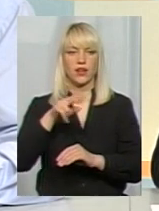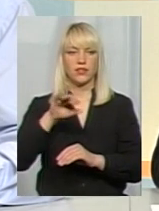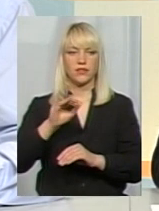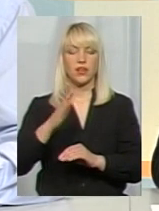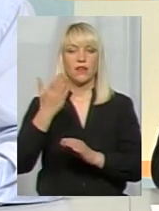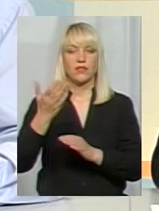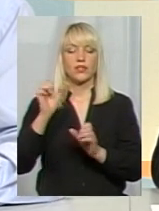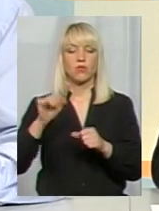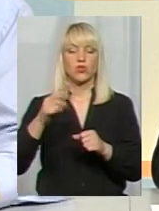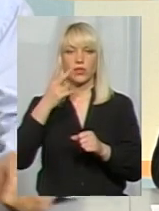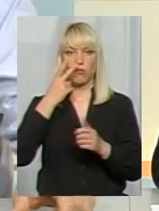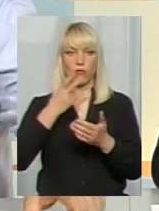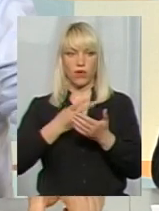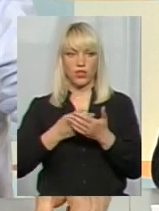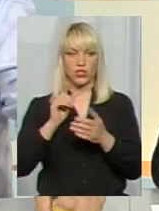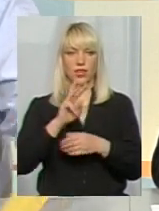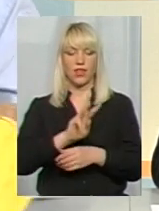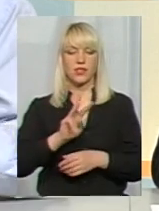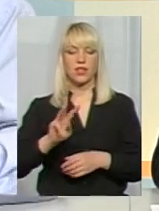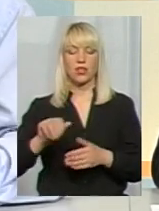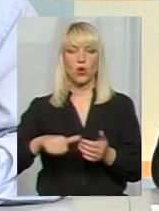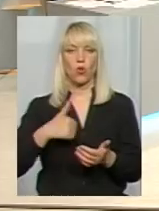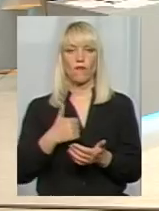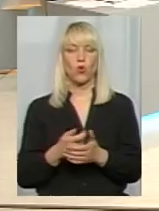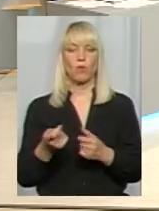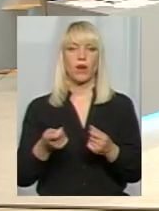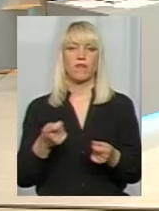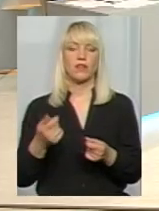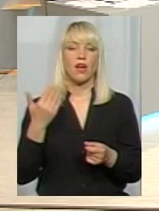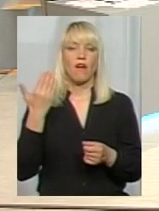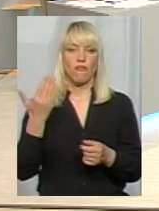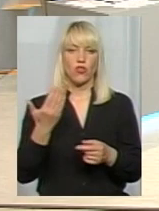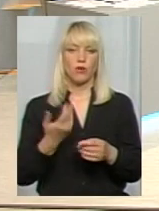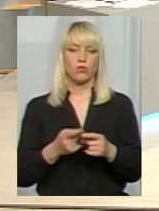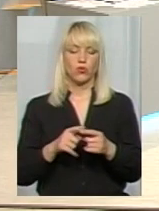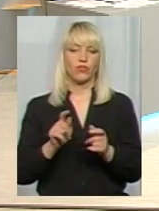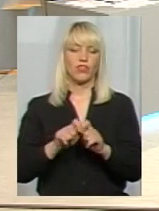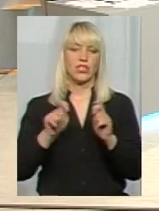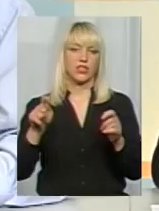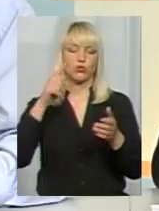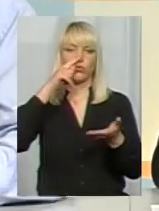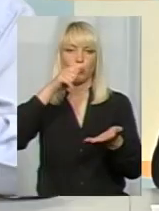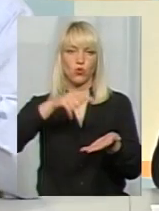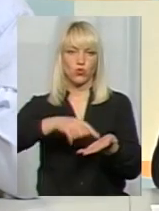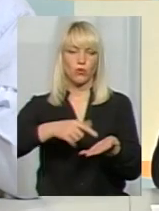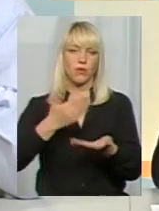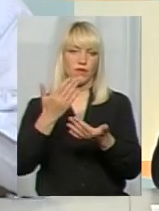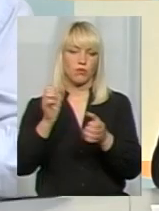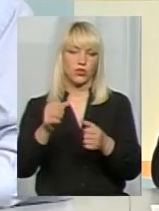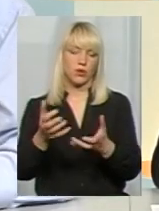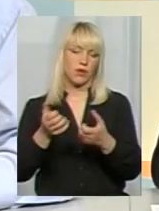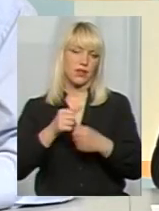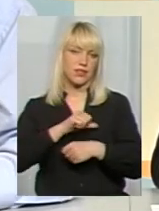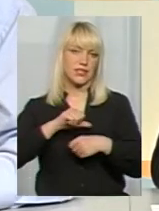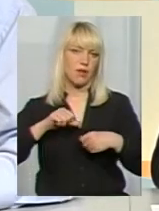Ви зможете їх побачити на сайті головного управління, вони будуть в відкритому доступі і можете прийняти самі